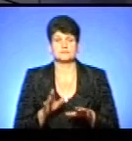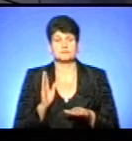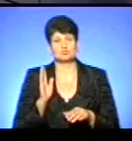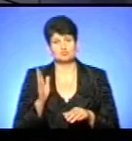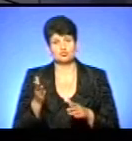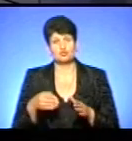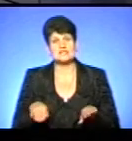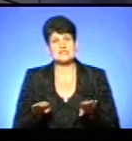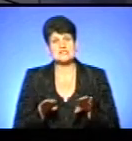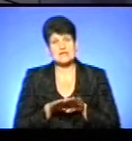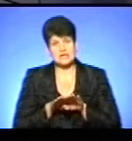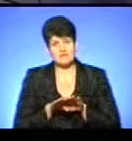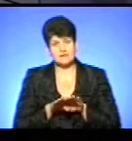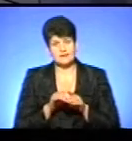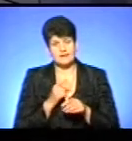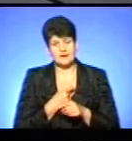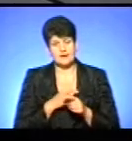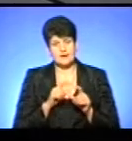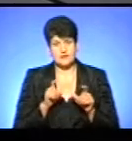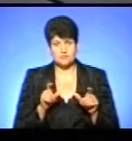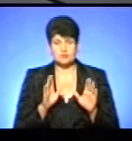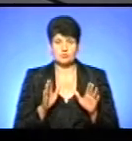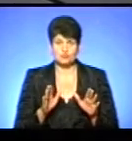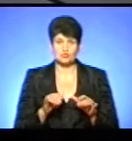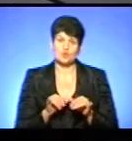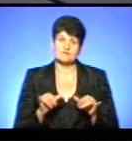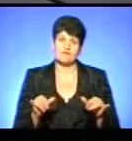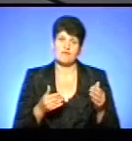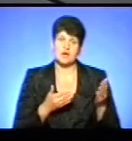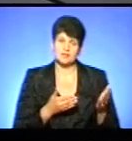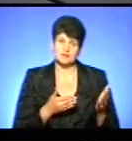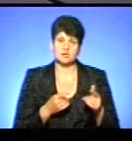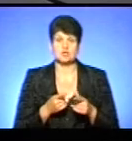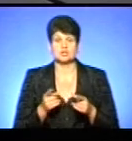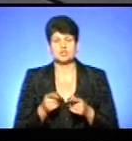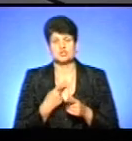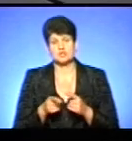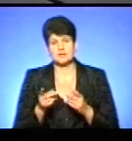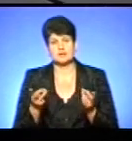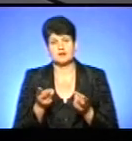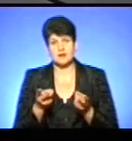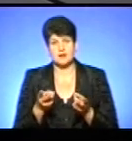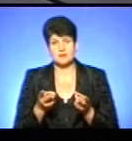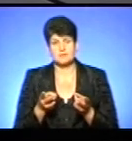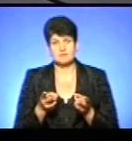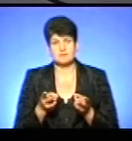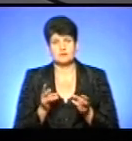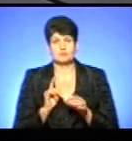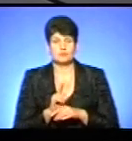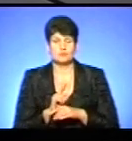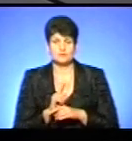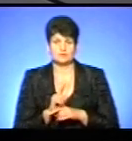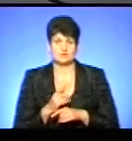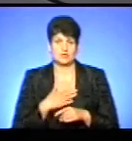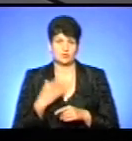будуть закривати цю номерну лікарню, чи вони будуть її, наоборот, розвивати, чи треба буде оптимізовувати наш обласний